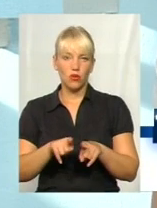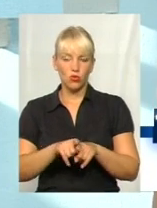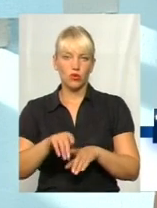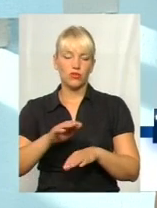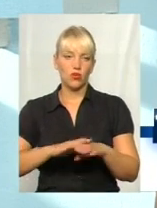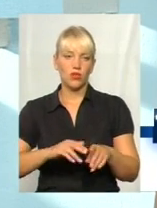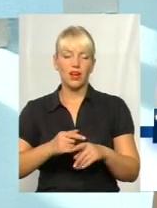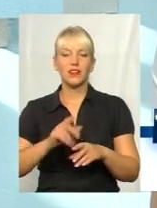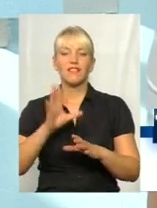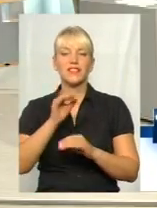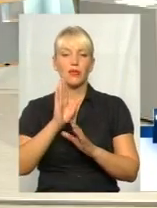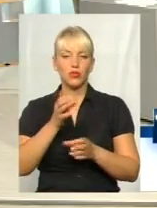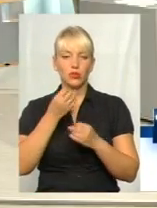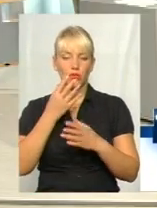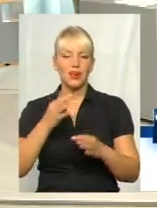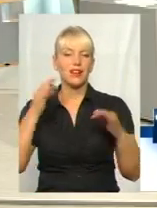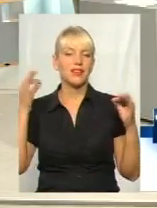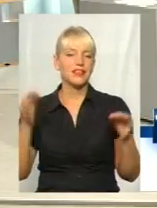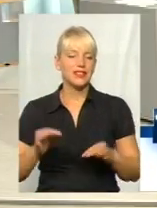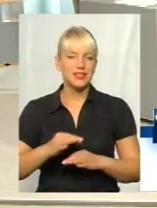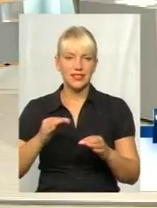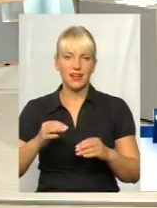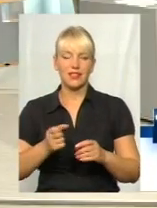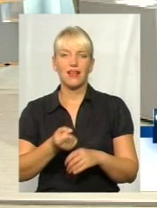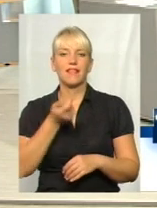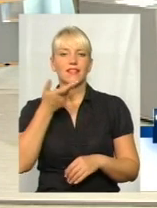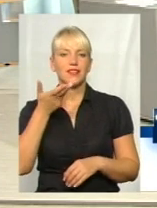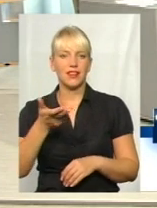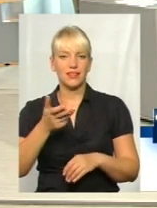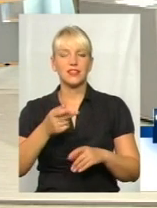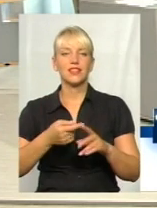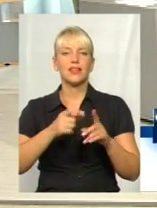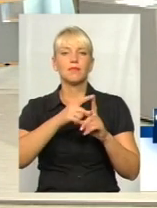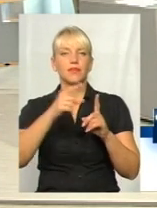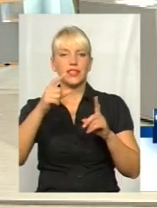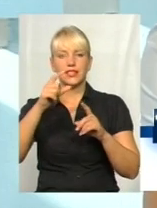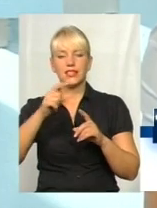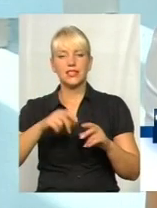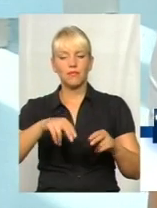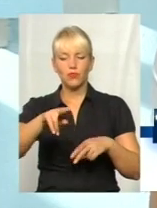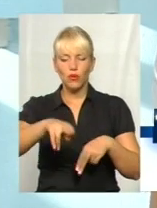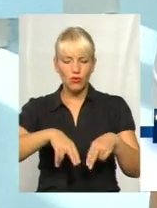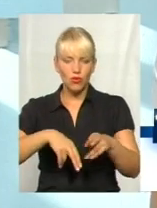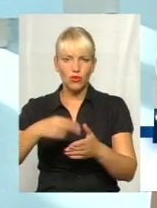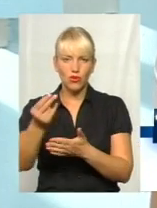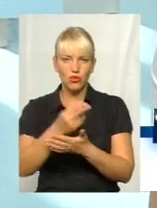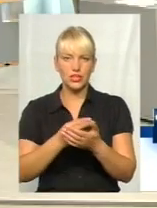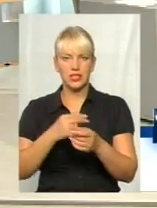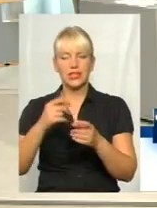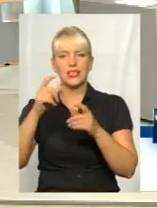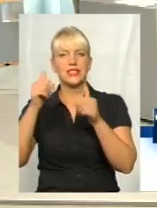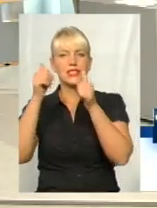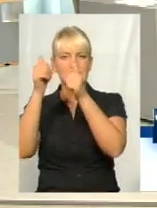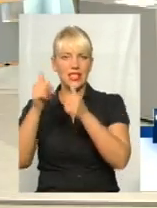кількість знаків, ніяка дорожня розмітка нам не допоможе, якщо ми не розпочнемо себе і не почнемо це чітко усвідомлювати і